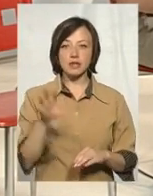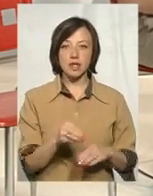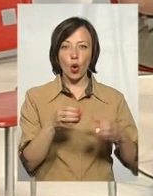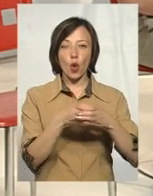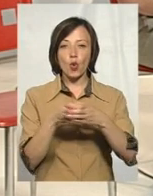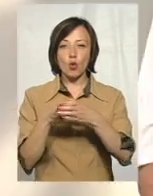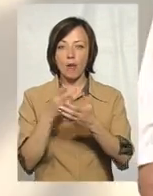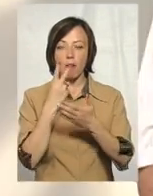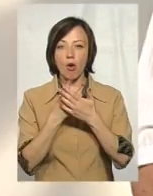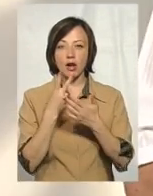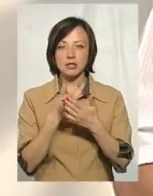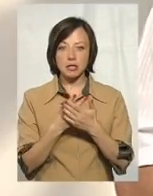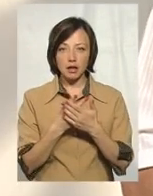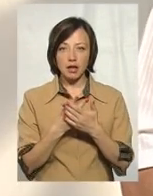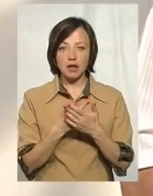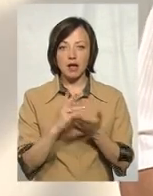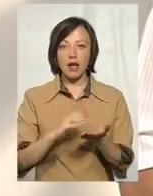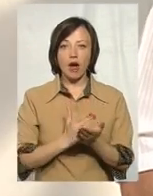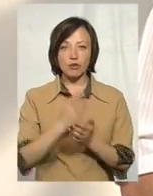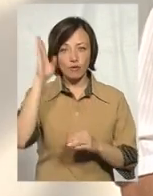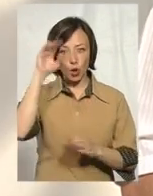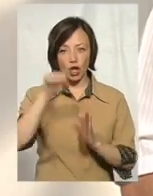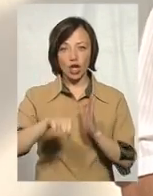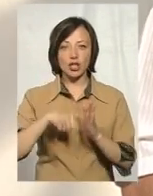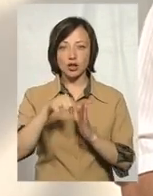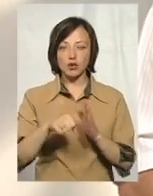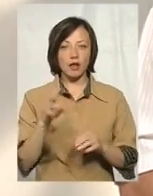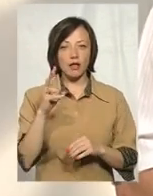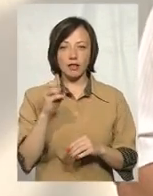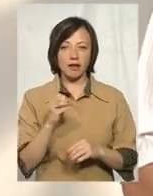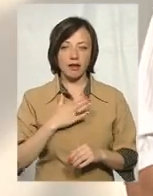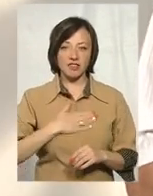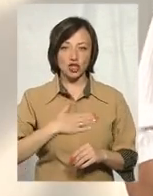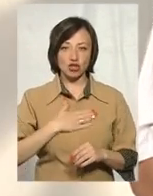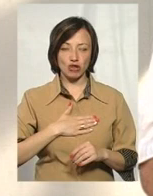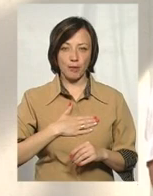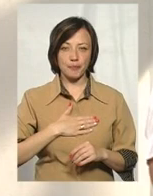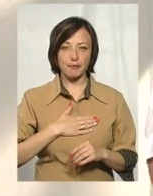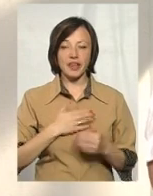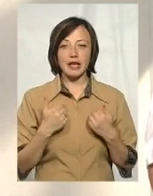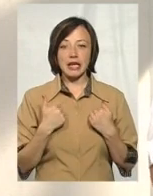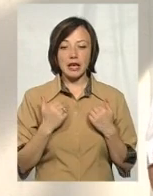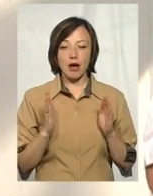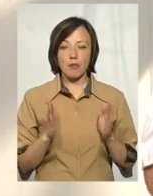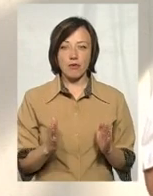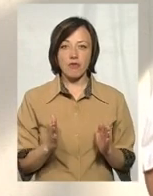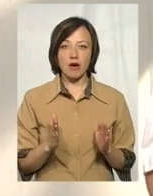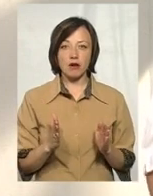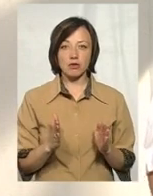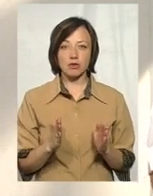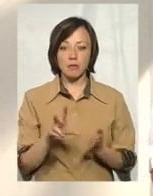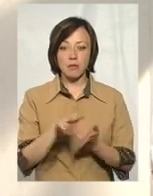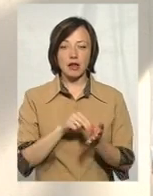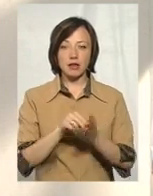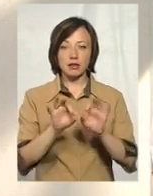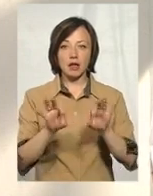-показниках якості води краничної не втішна. Я буквально приведу приклади